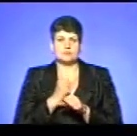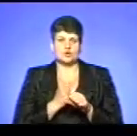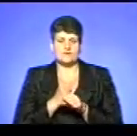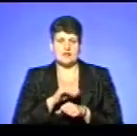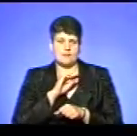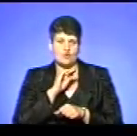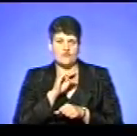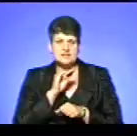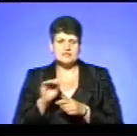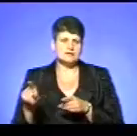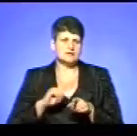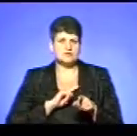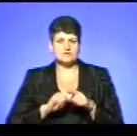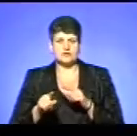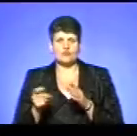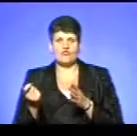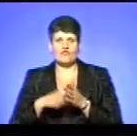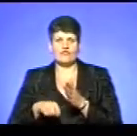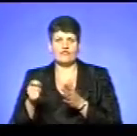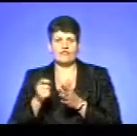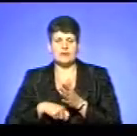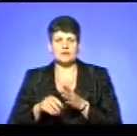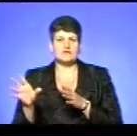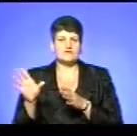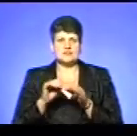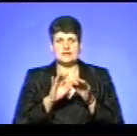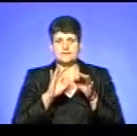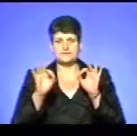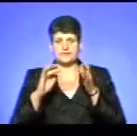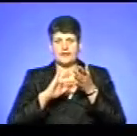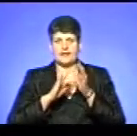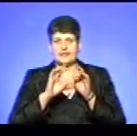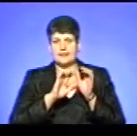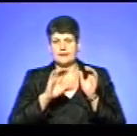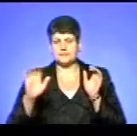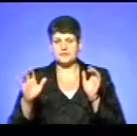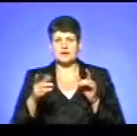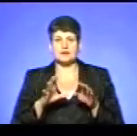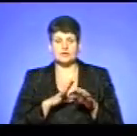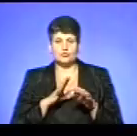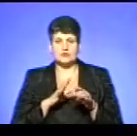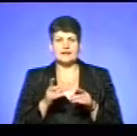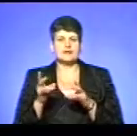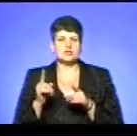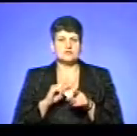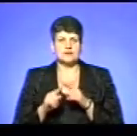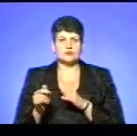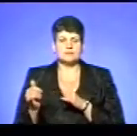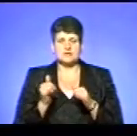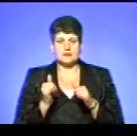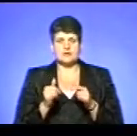професійно і оперативно вимкнули усі лінії електропередач, які були в зоні ризику, а також негайно забезпечили